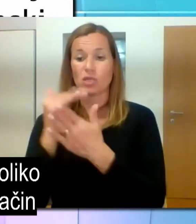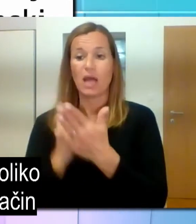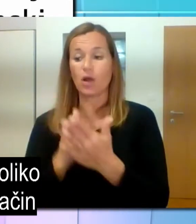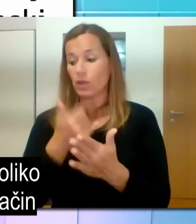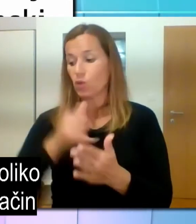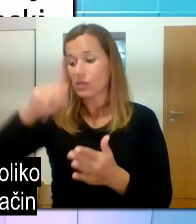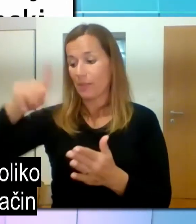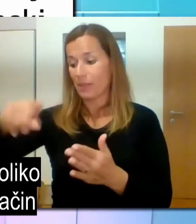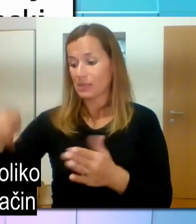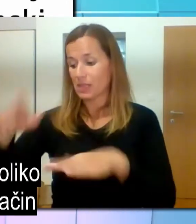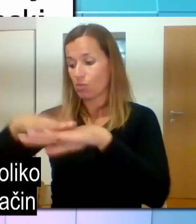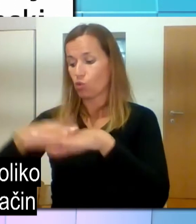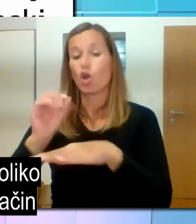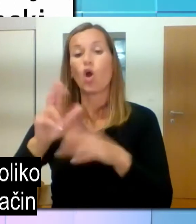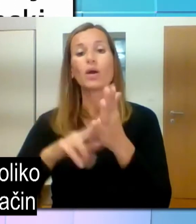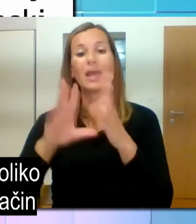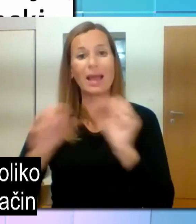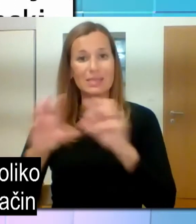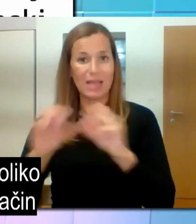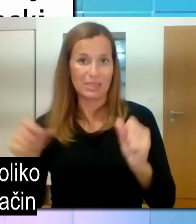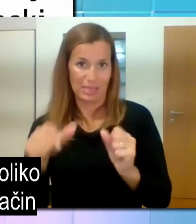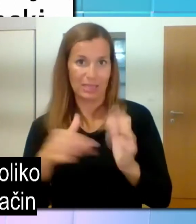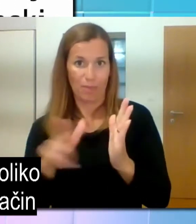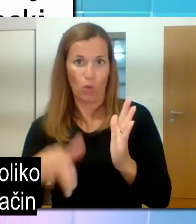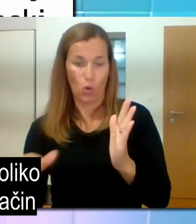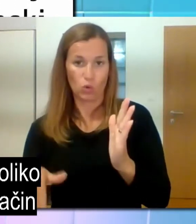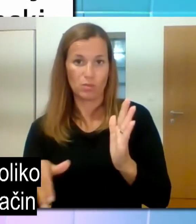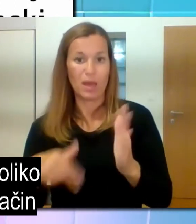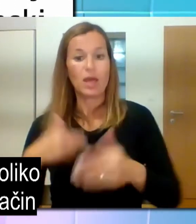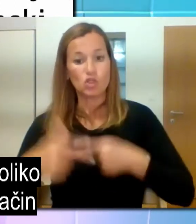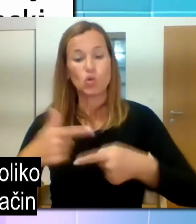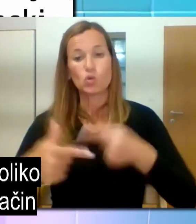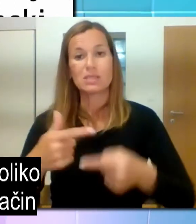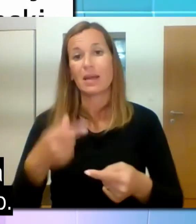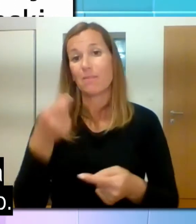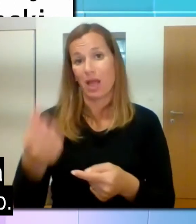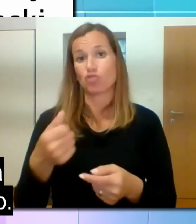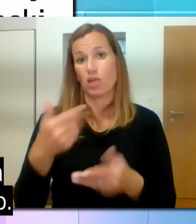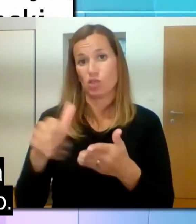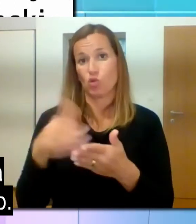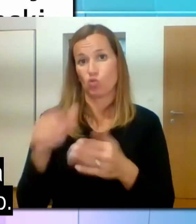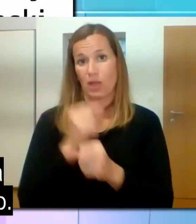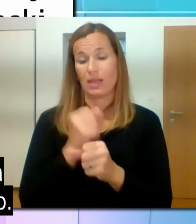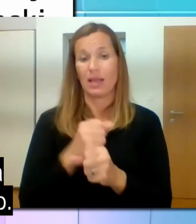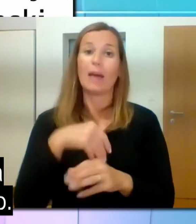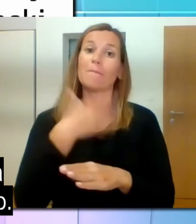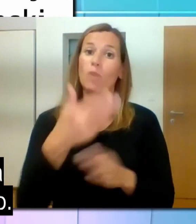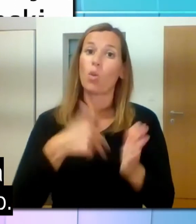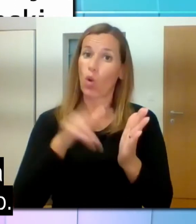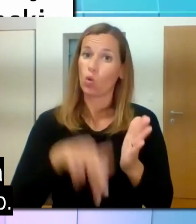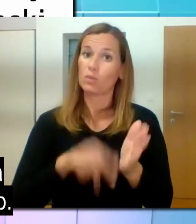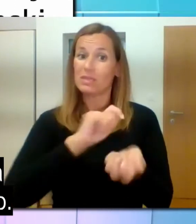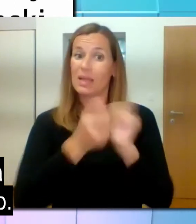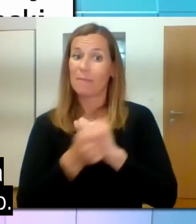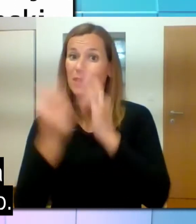Po pogodbi se preračuna, koliko invalidov je podjetje na ta način, bi rekla, virtualno